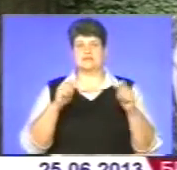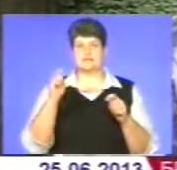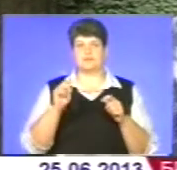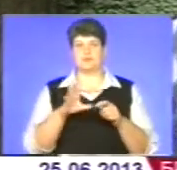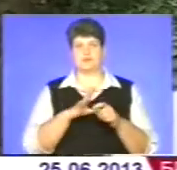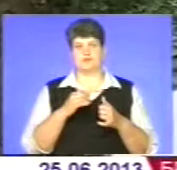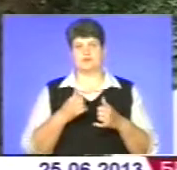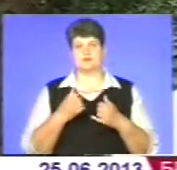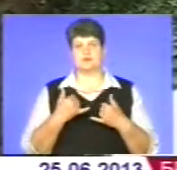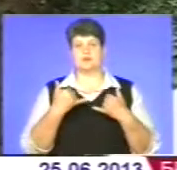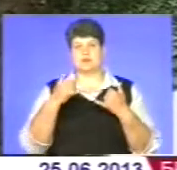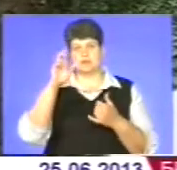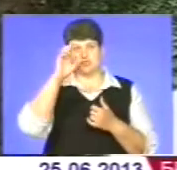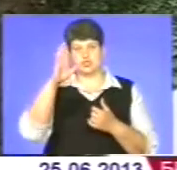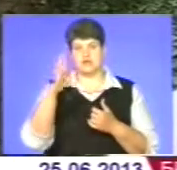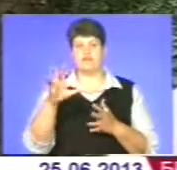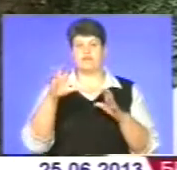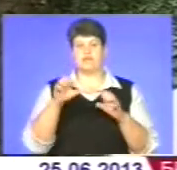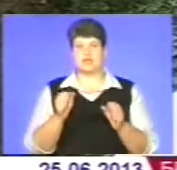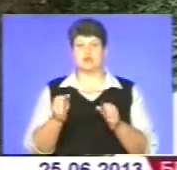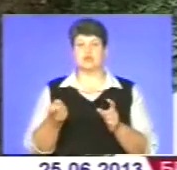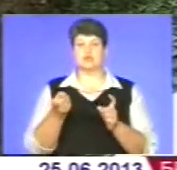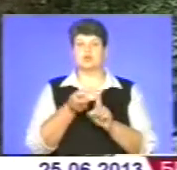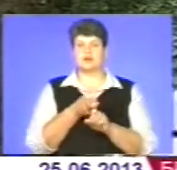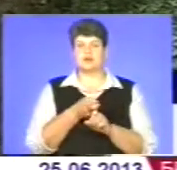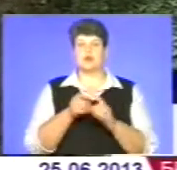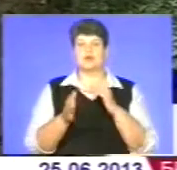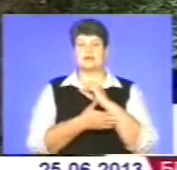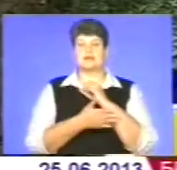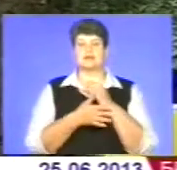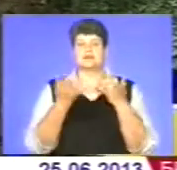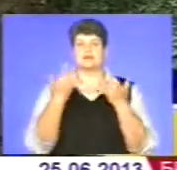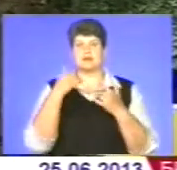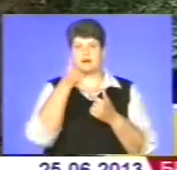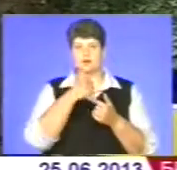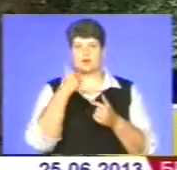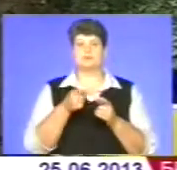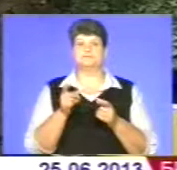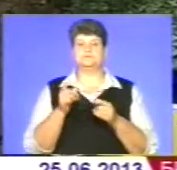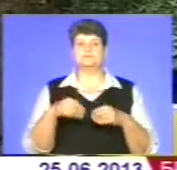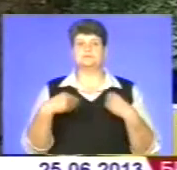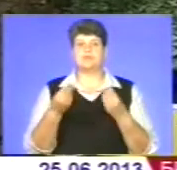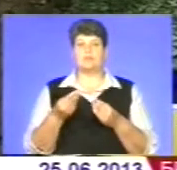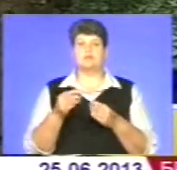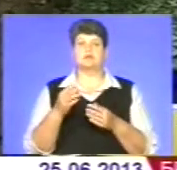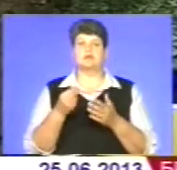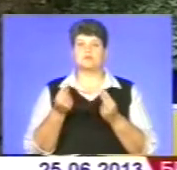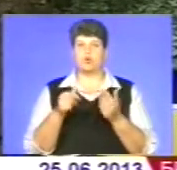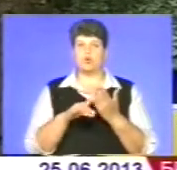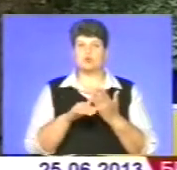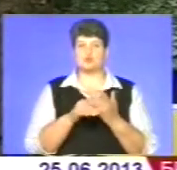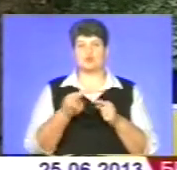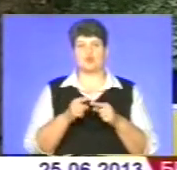держави. В першу чергу це влада докладається. Останні декілька років, звичайно, починають докладатися вже спонсори до цього фестивалю.